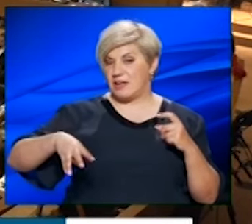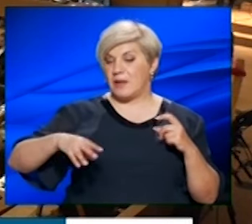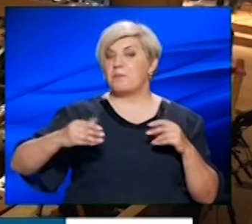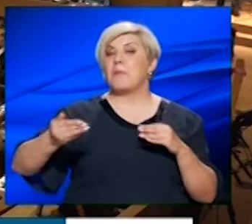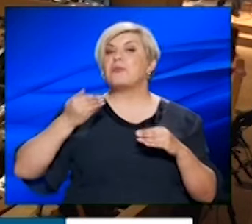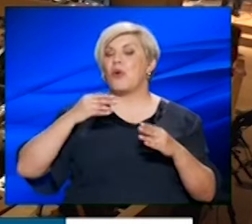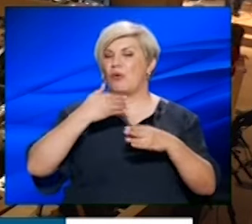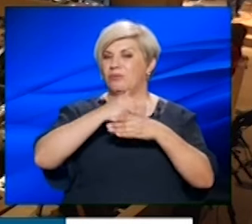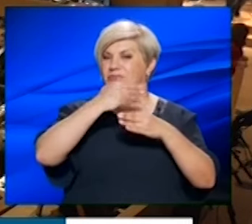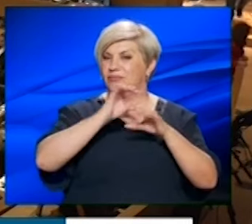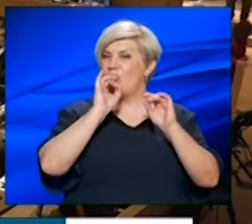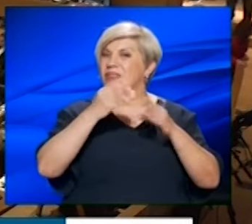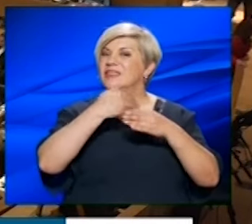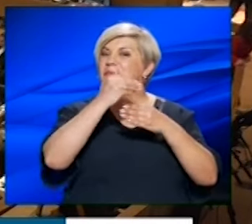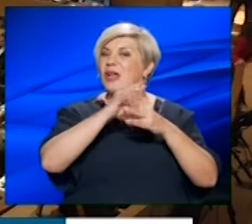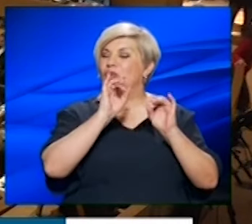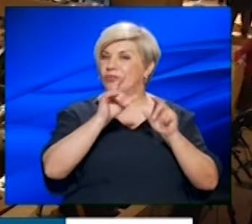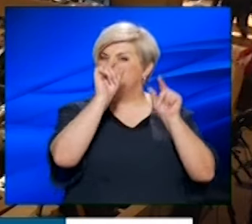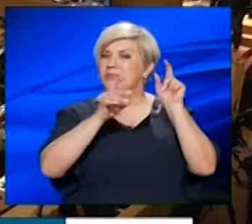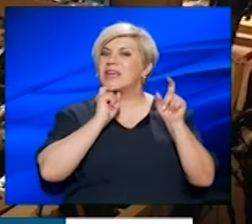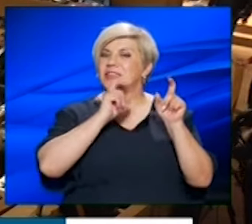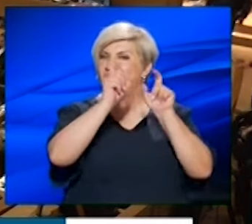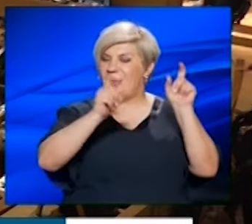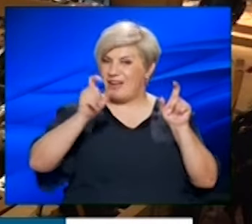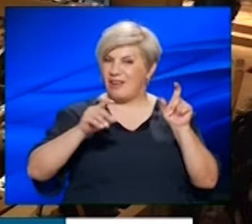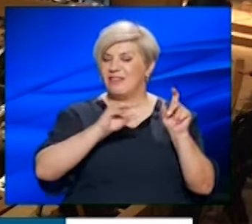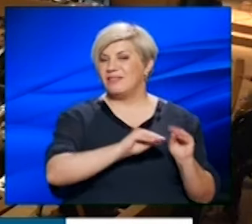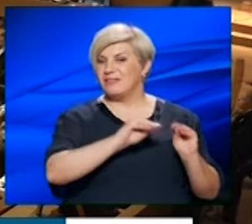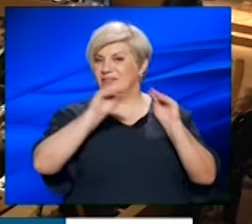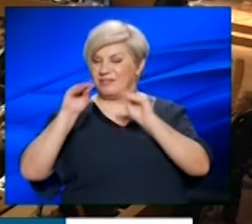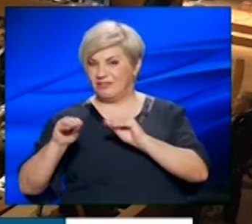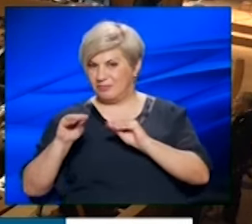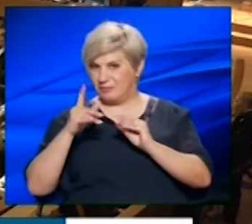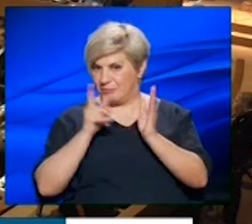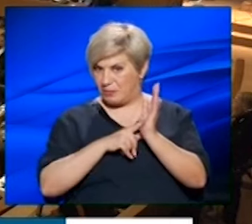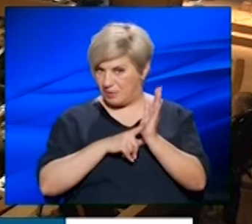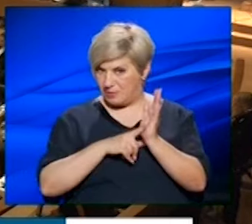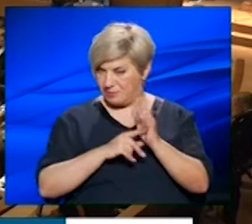προκάτ υποδομή και οφείλουν, τέλος πάντων, να μεταστεγαστούν ή οτιδήποτε άλλο.